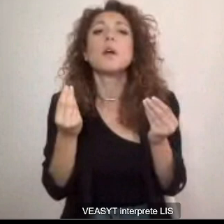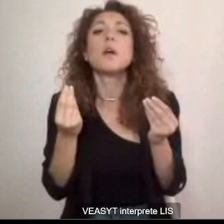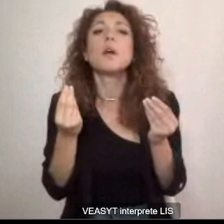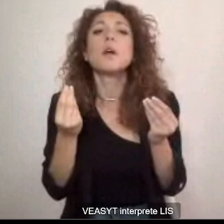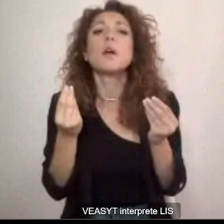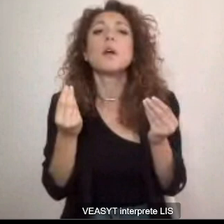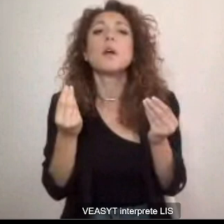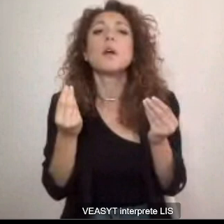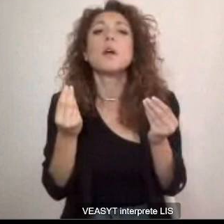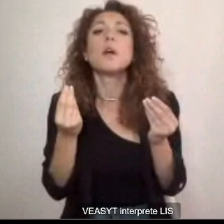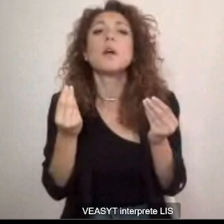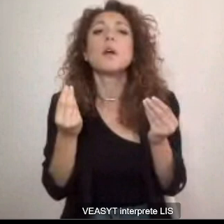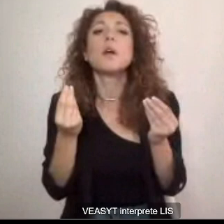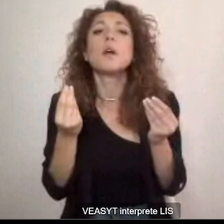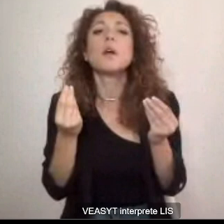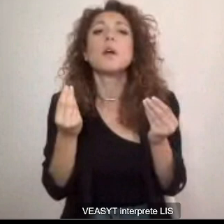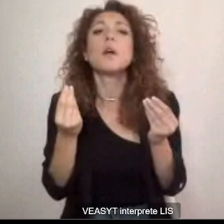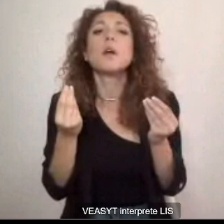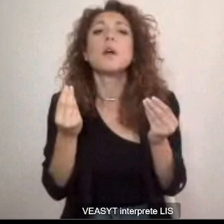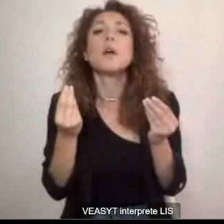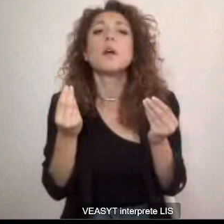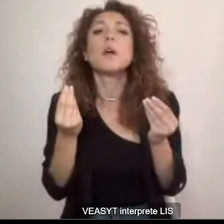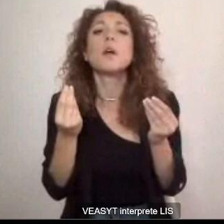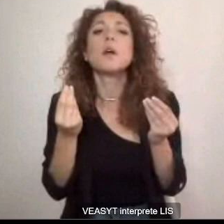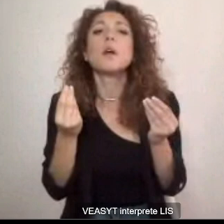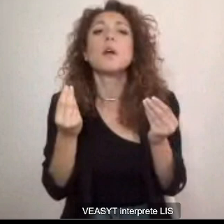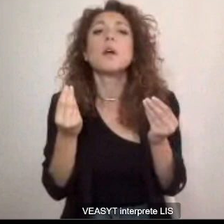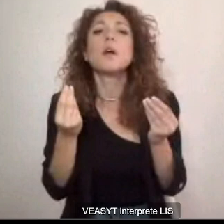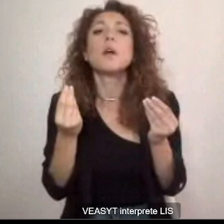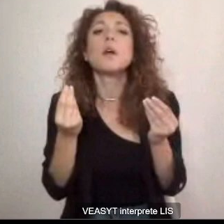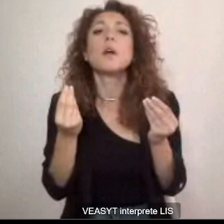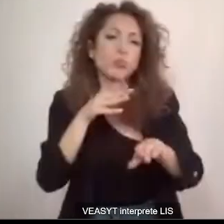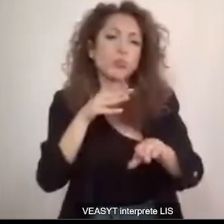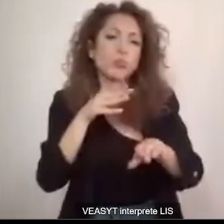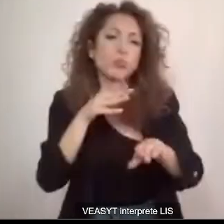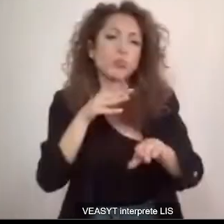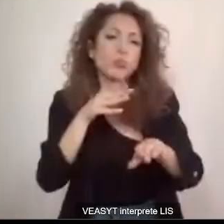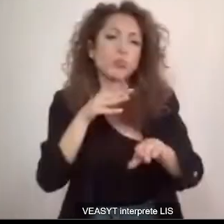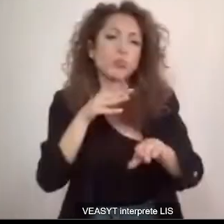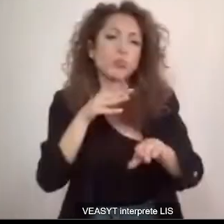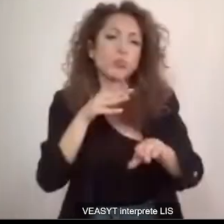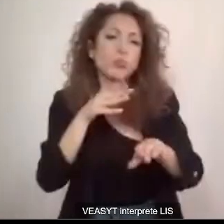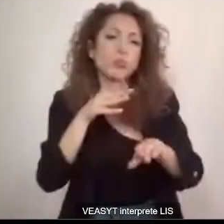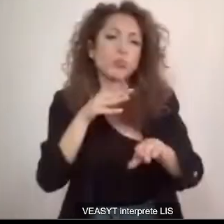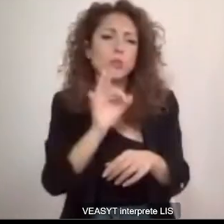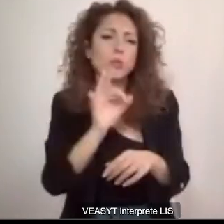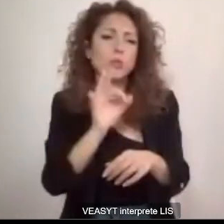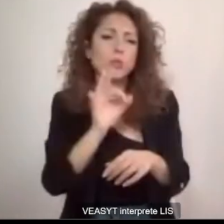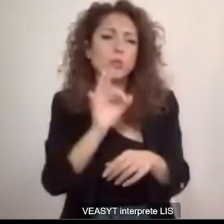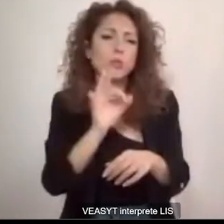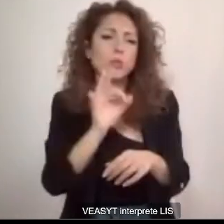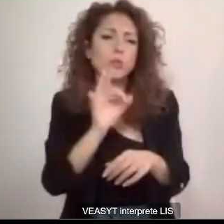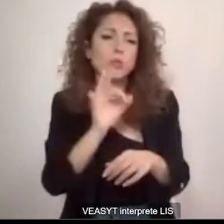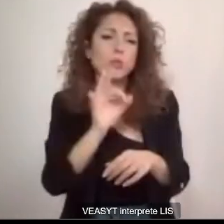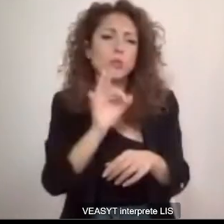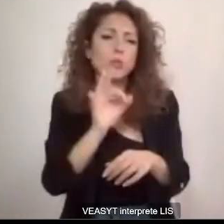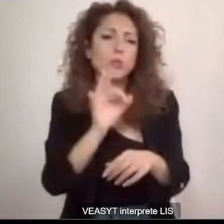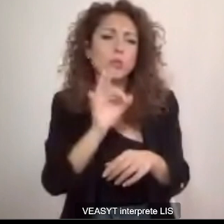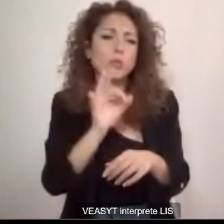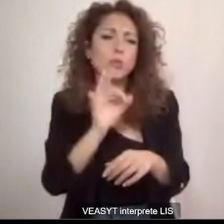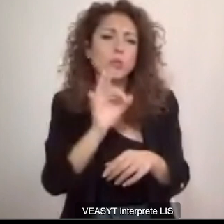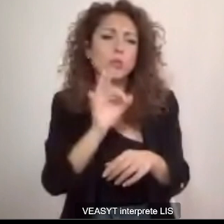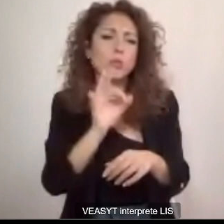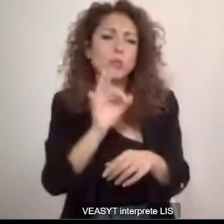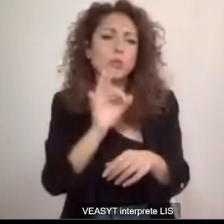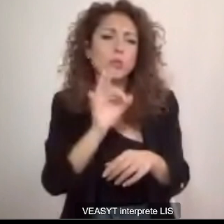solo bisogna fare sistema è quello che ha fatto Daniele Madella insieme allo stampatore di 3D poi dobbiamo stare anche